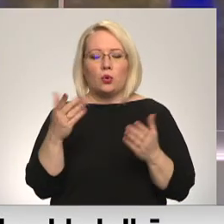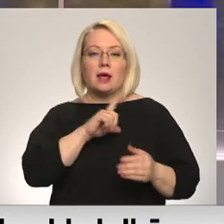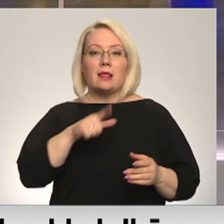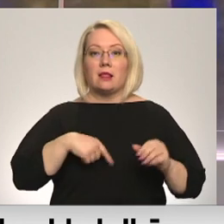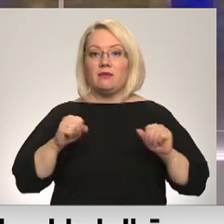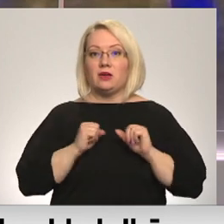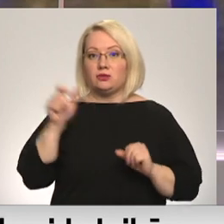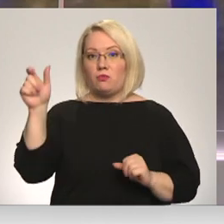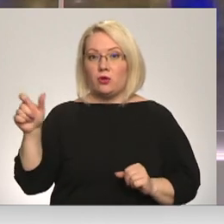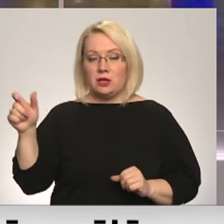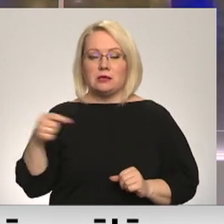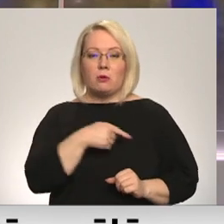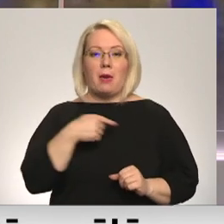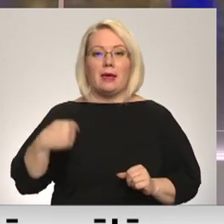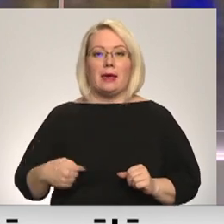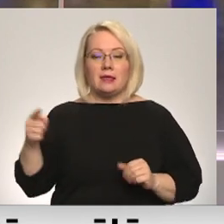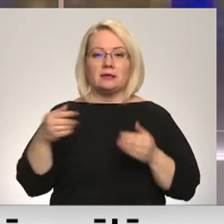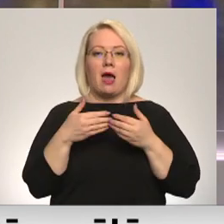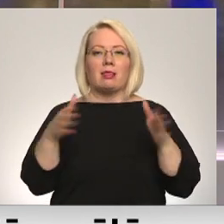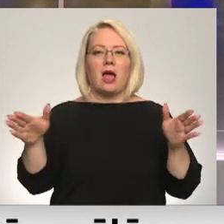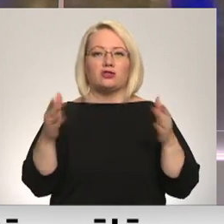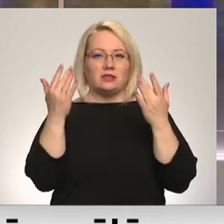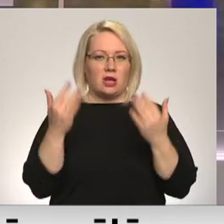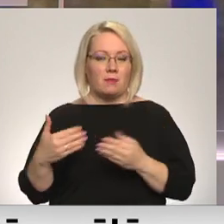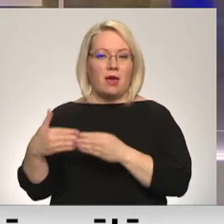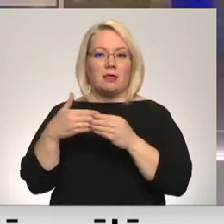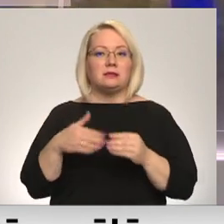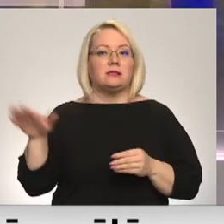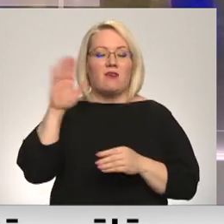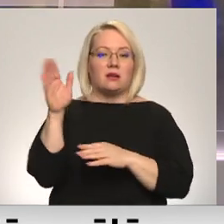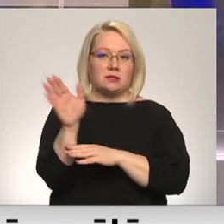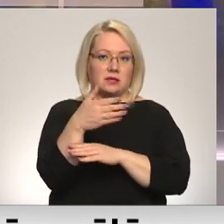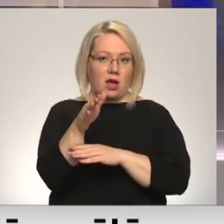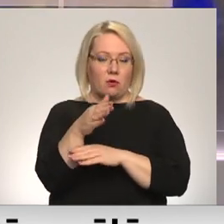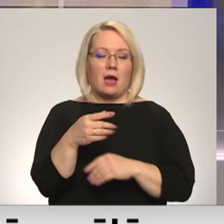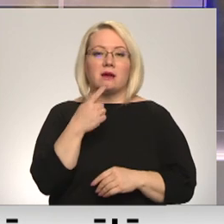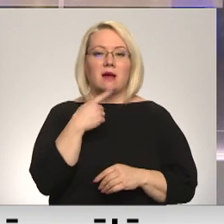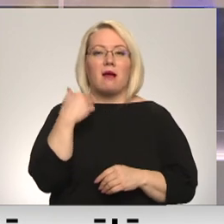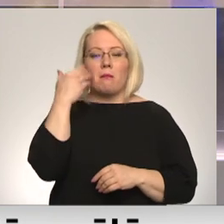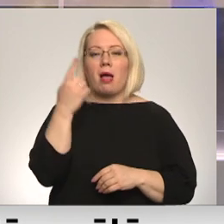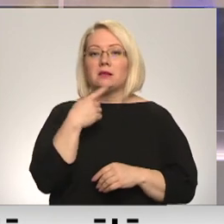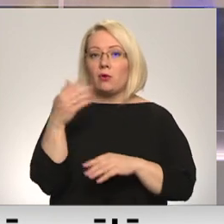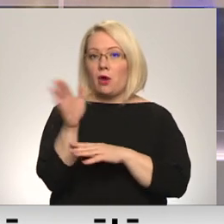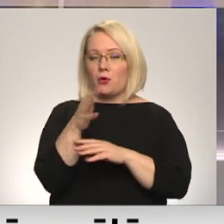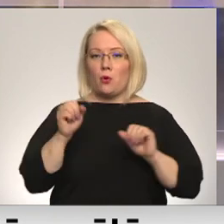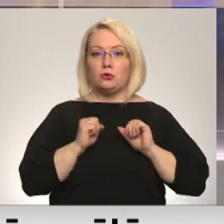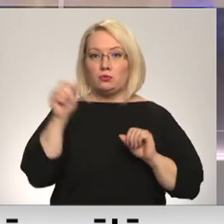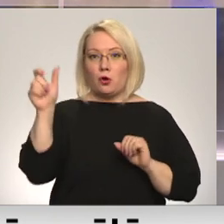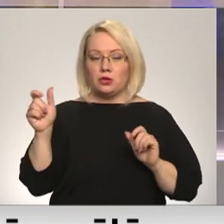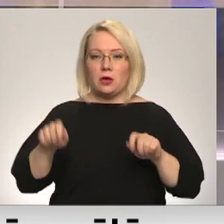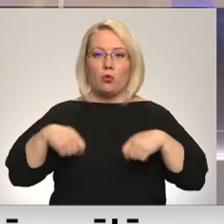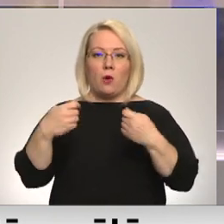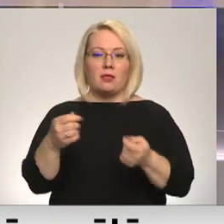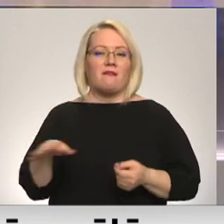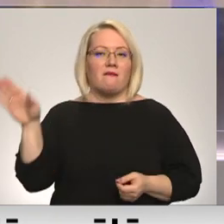sportisti Pekinas olimpisko spēļu atklāšanas ceremonijā nesīs valsts karogu. Sarkam balts sarka no karogu, sportistiem šodien nodēva